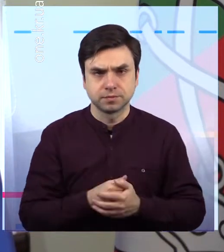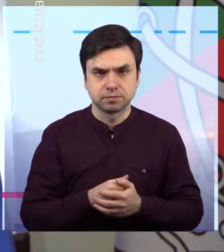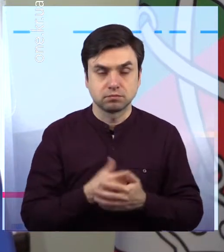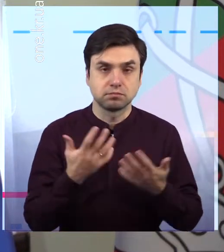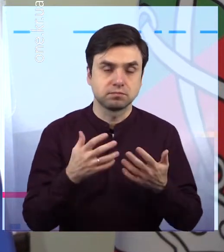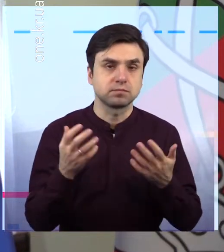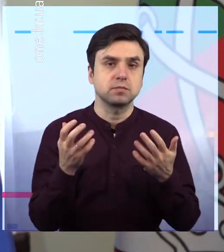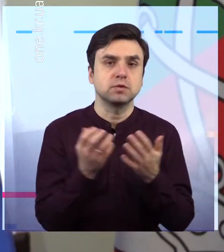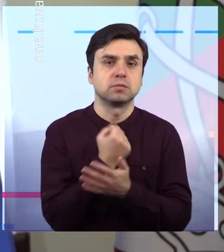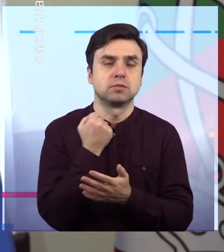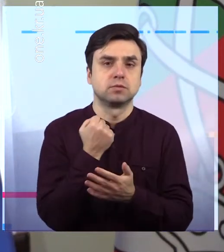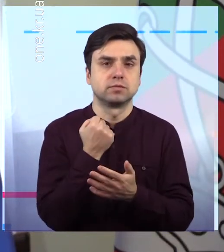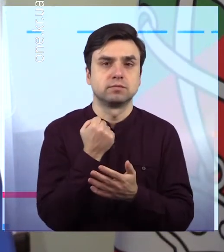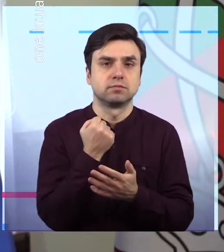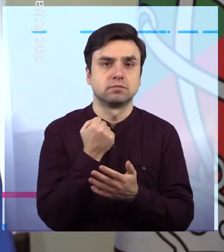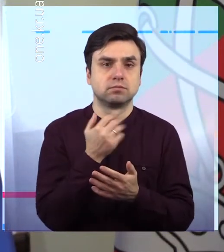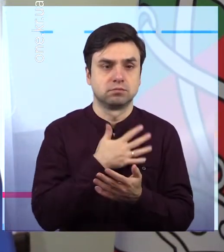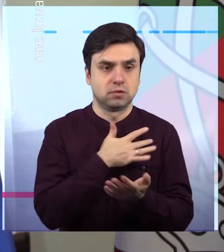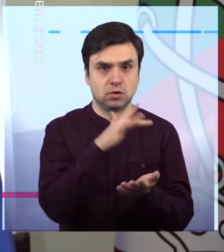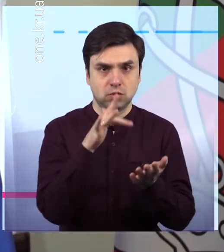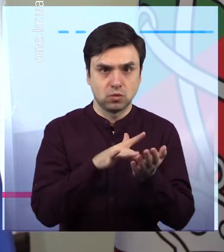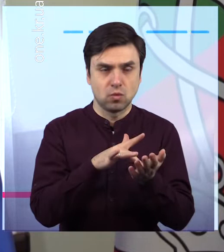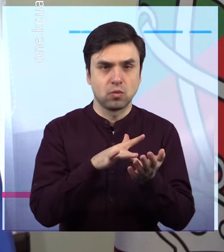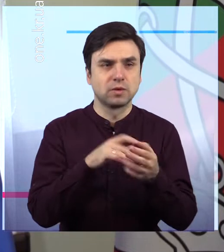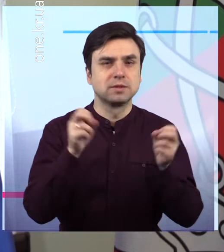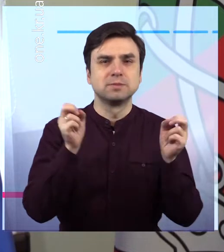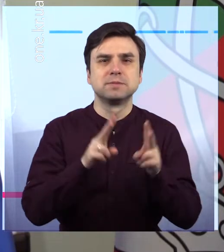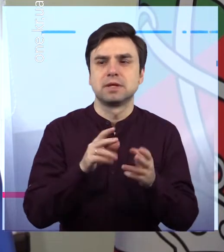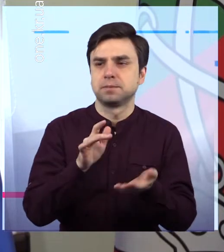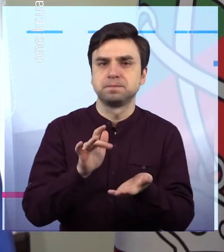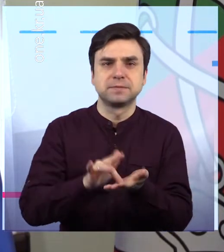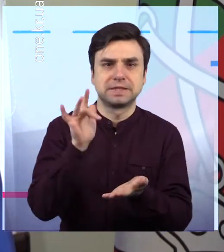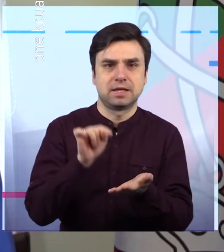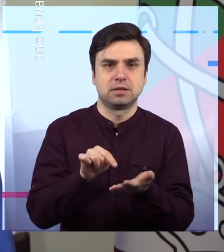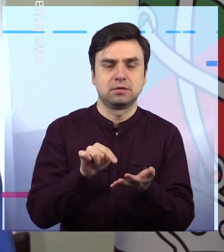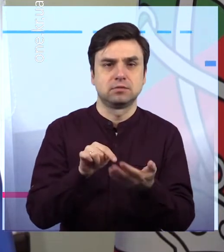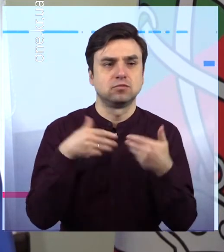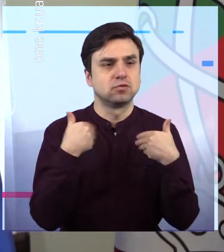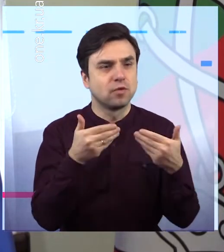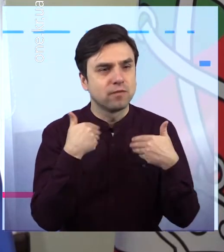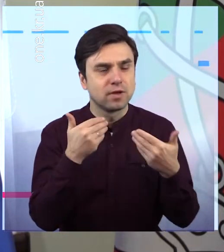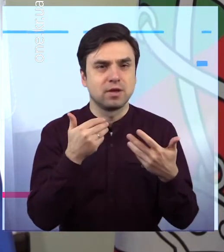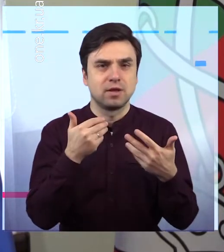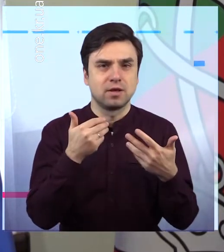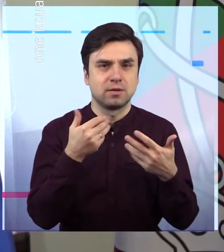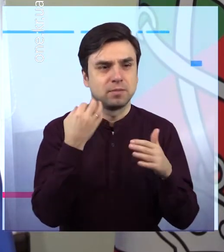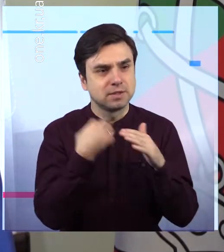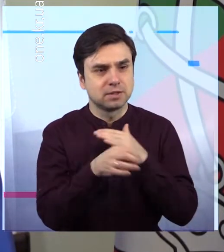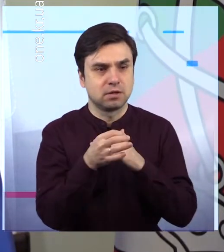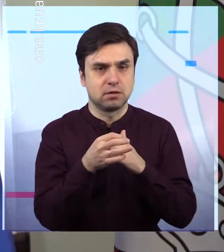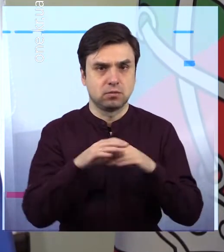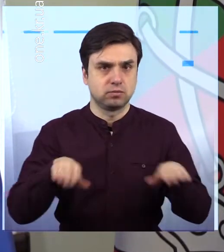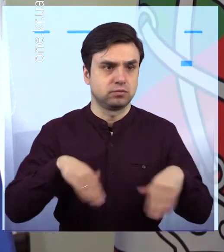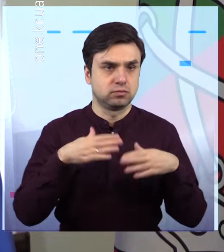консультціонні центри в нас відсутні. А люди, я вважаю віду именно председателі, члены правління, члены ревизіоній